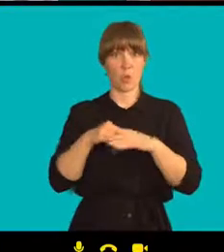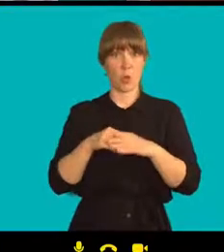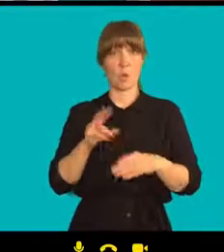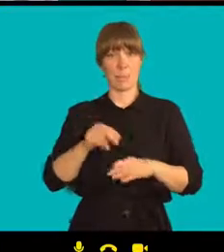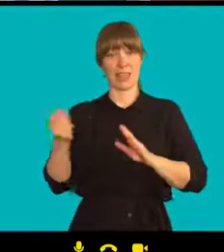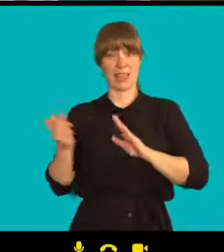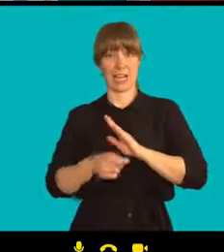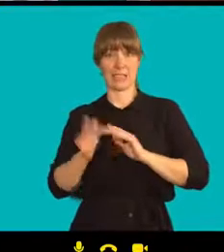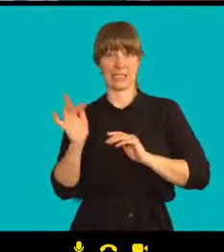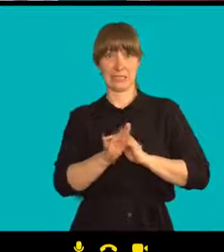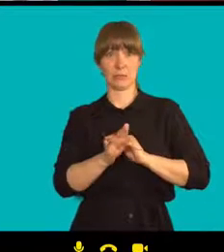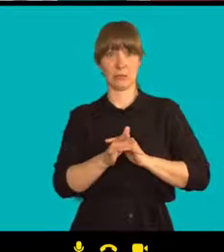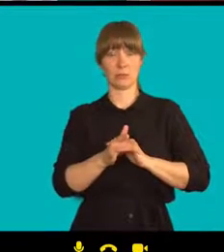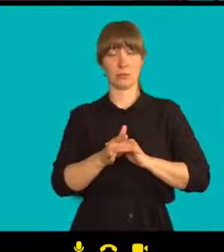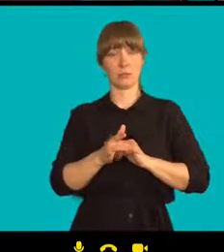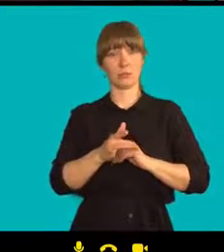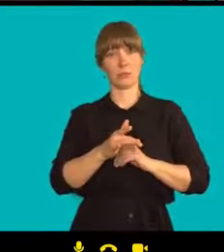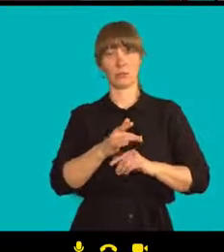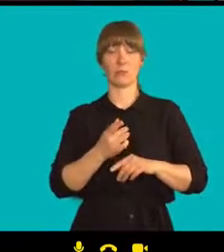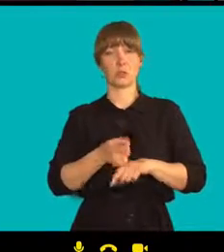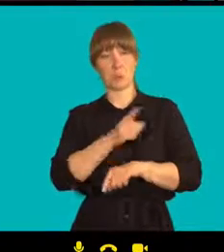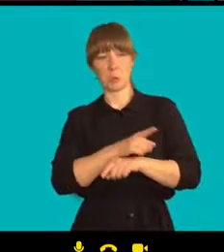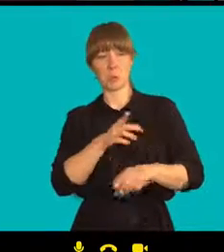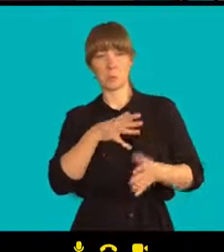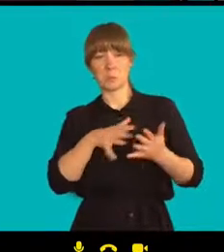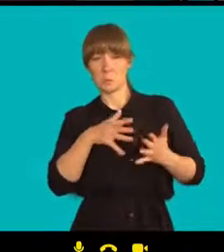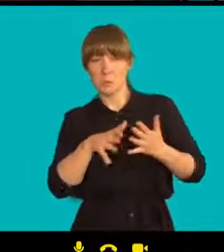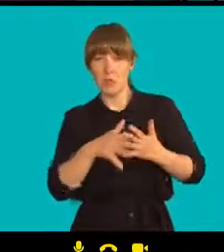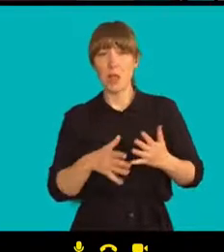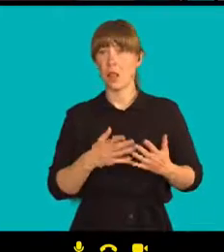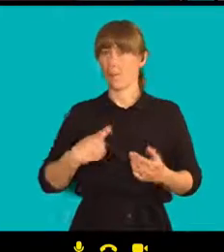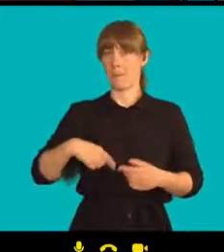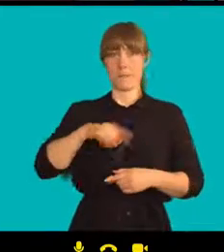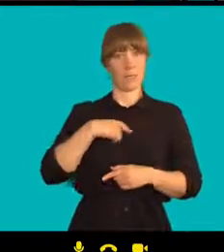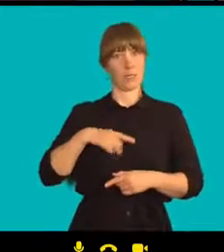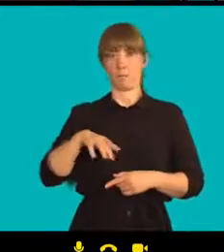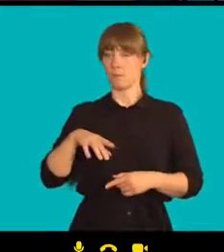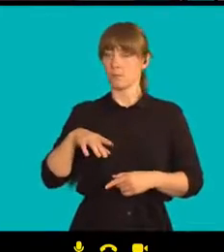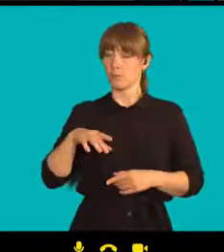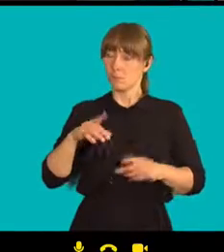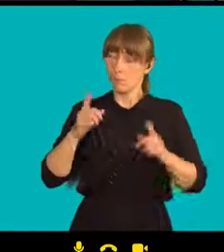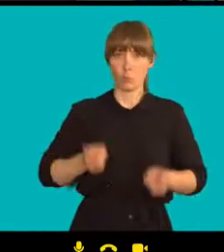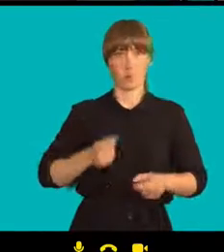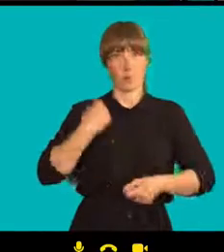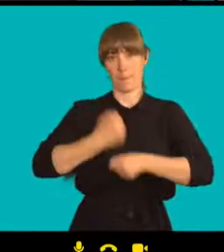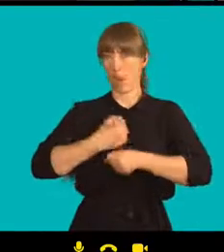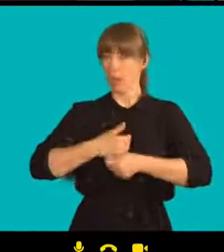práv, ale chápeme, že musíme pracovat dál, že lidé potřebují naši pomoc.